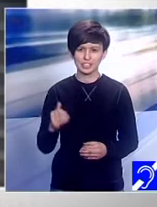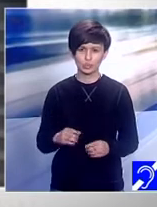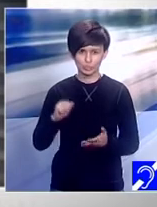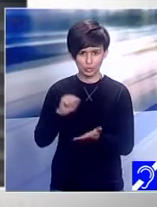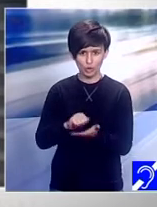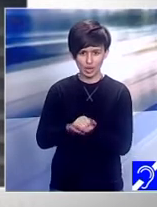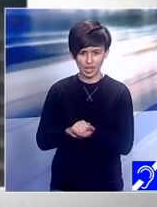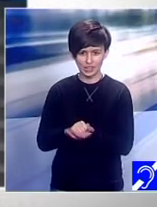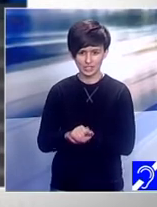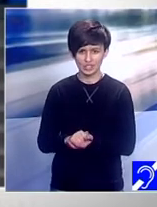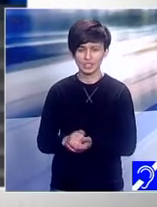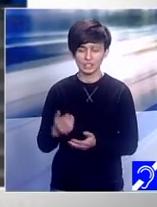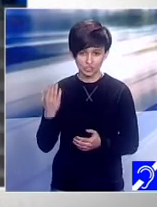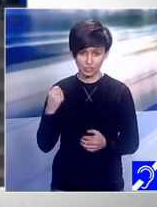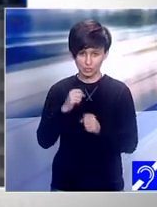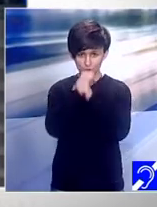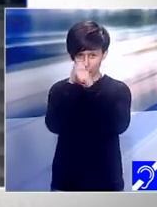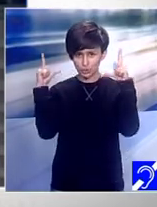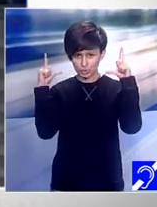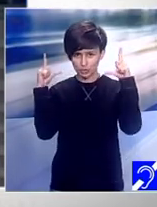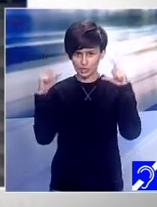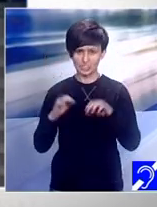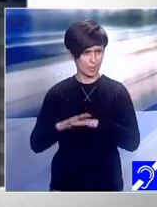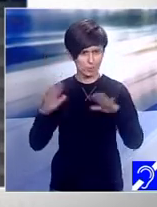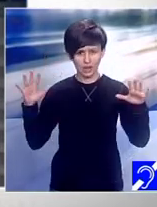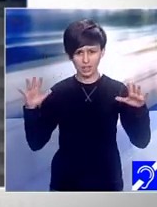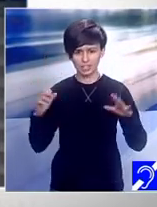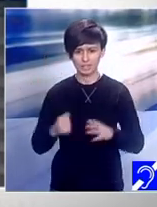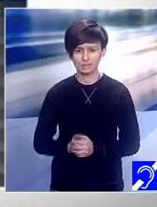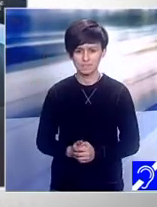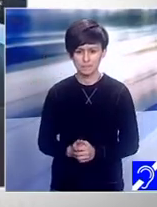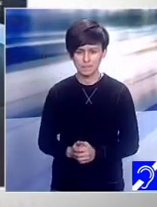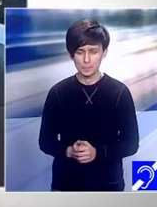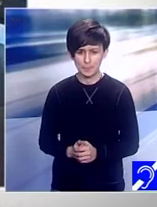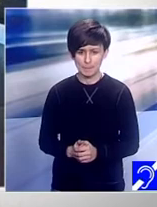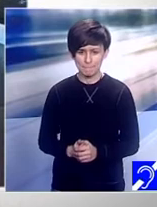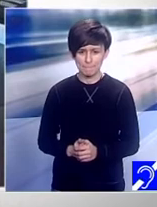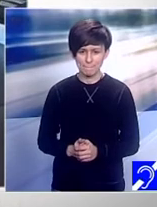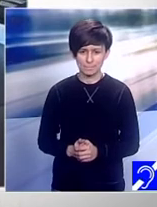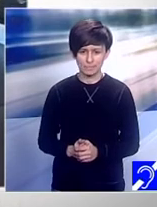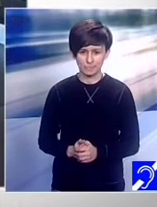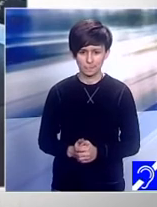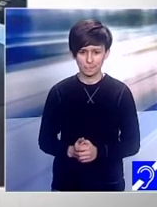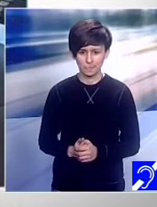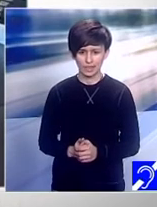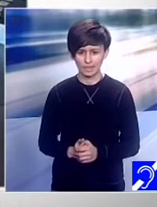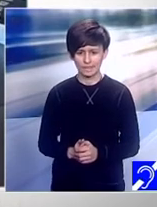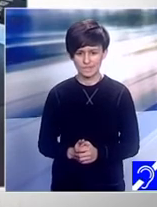nici noi nu știam. E o surpriză, e ultima ta surpriză. Te rog să-mi dai cartea să le spunem și telespectatorilor despre ce este vorba.